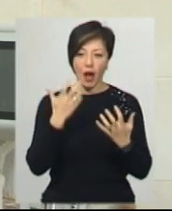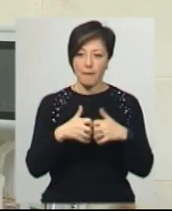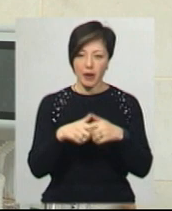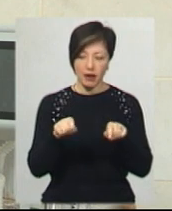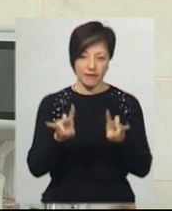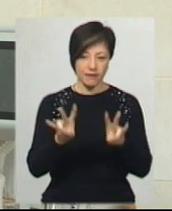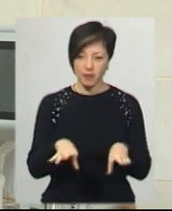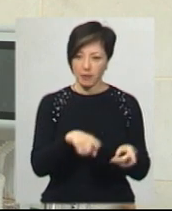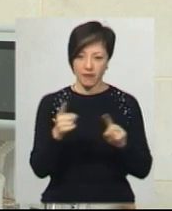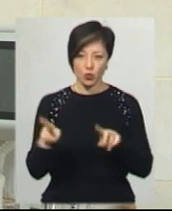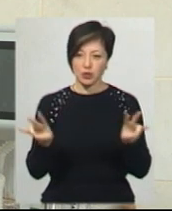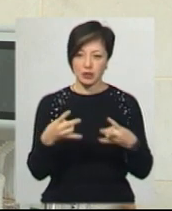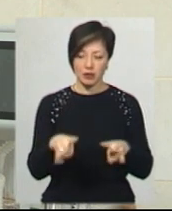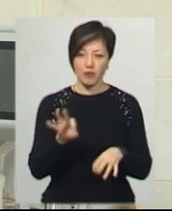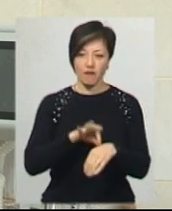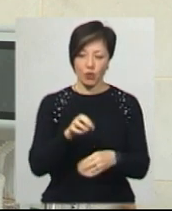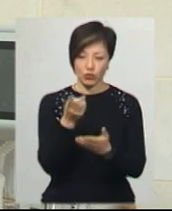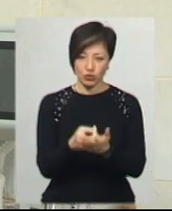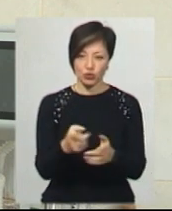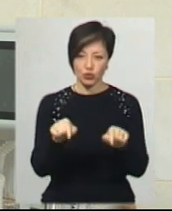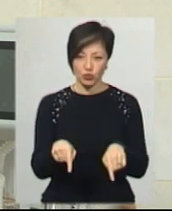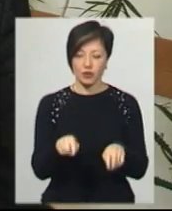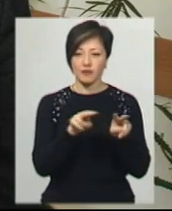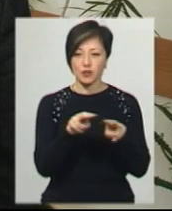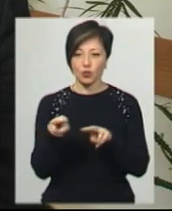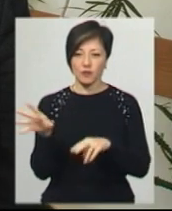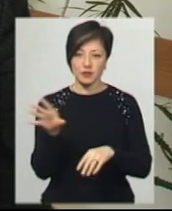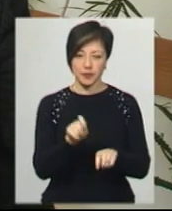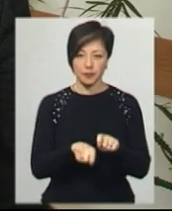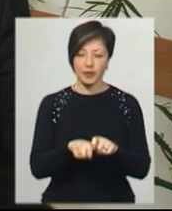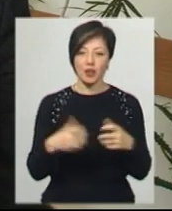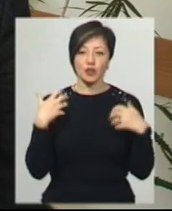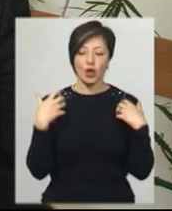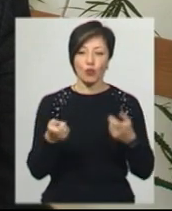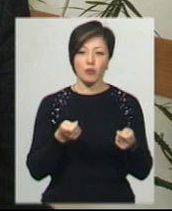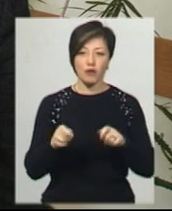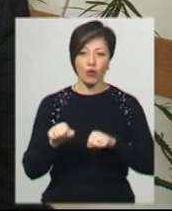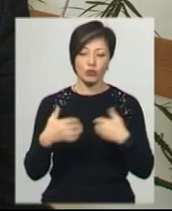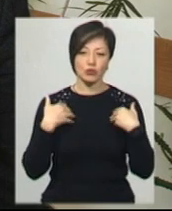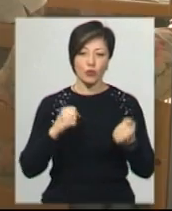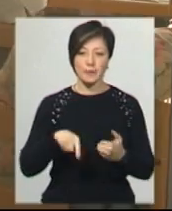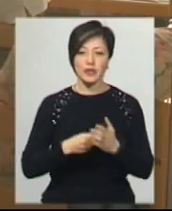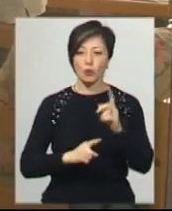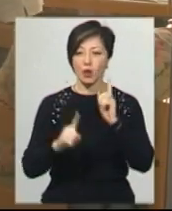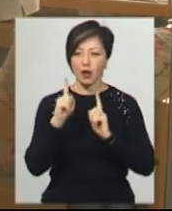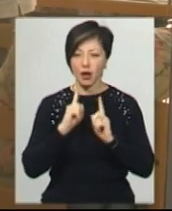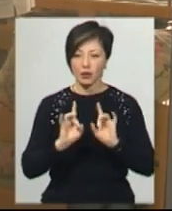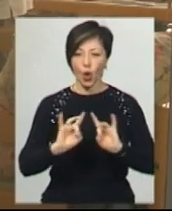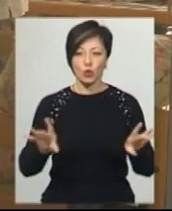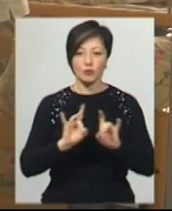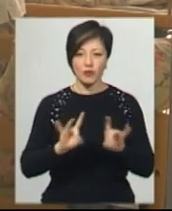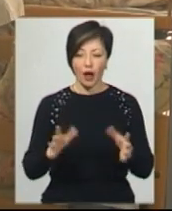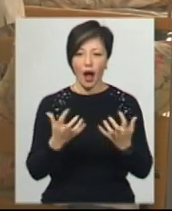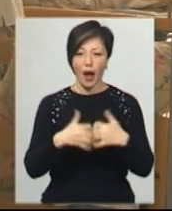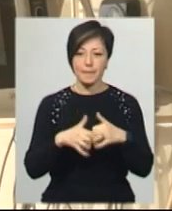має, хворі знаходяться тут і відзвідковується все. Начальник управління охорони здорової Хмельницької міської ради Борис Ткач розповідає,